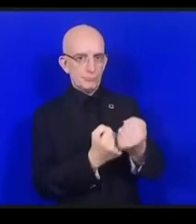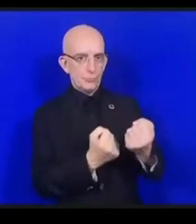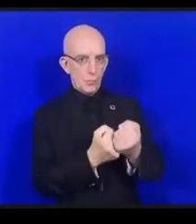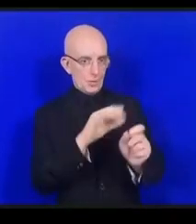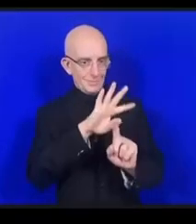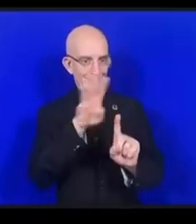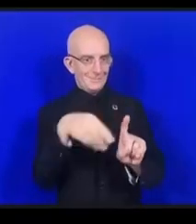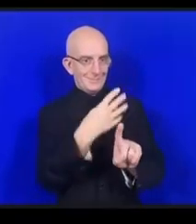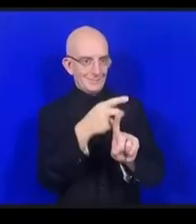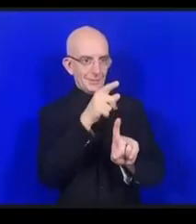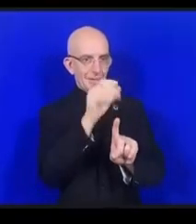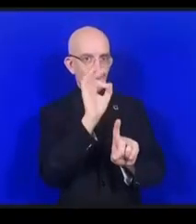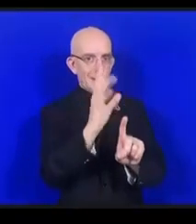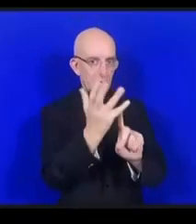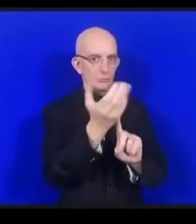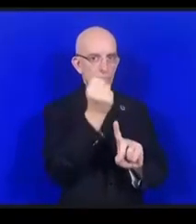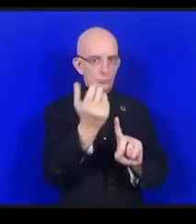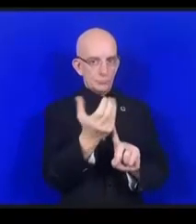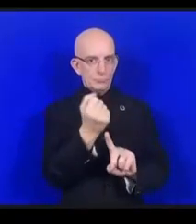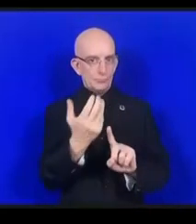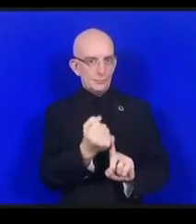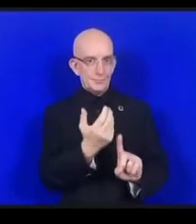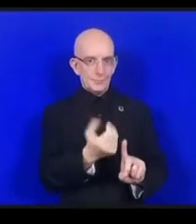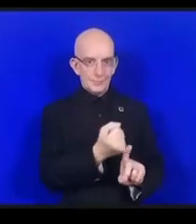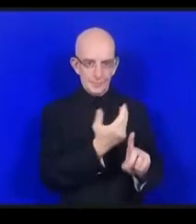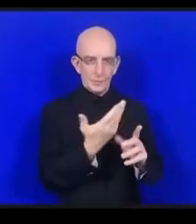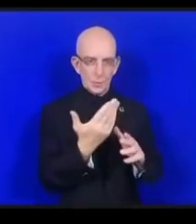regarder la liste par exemple